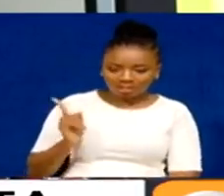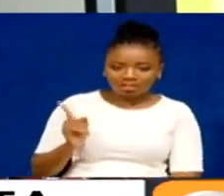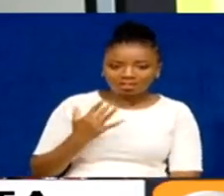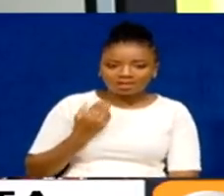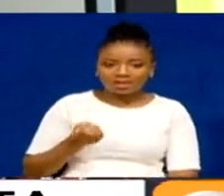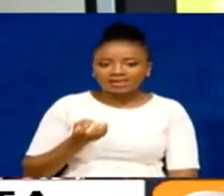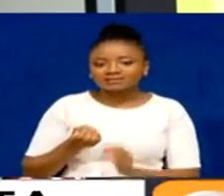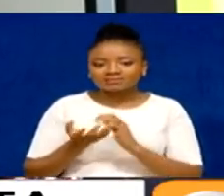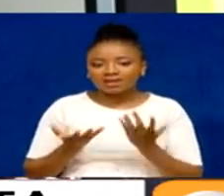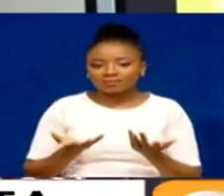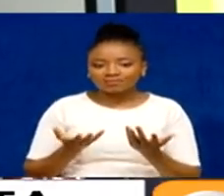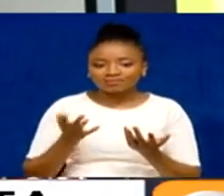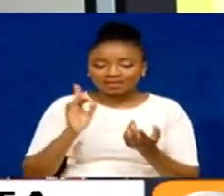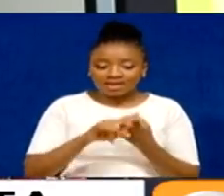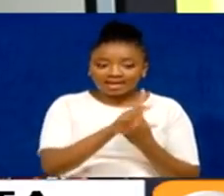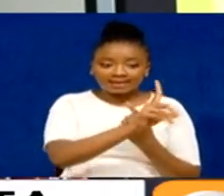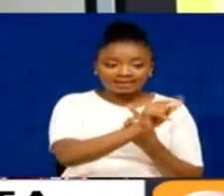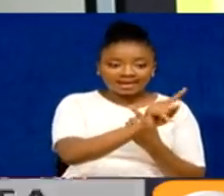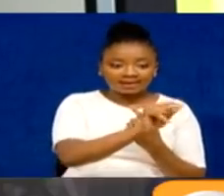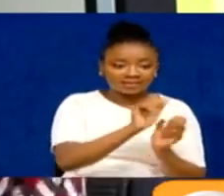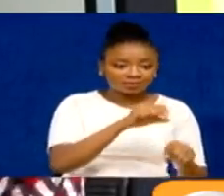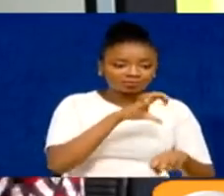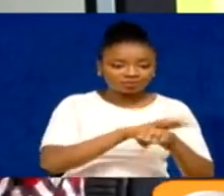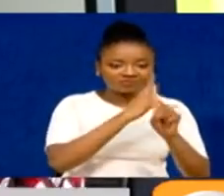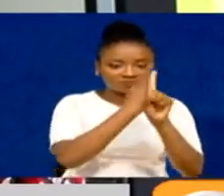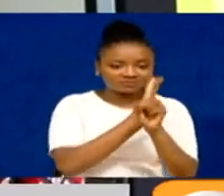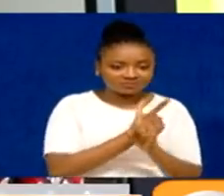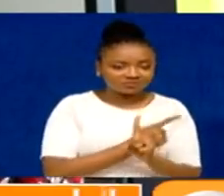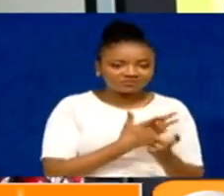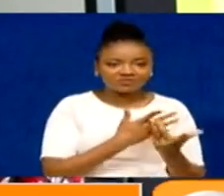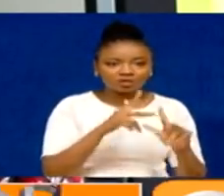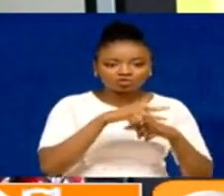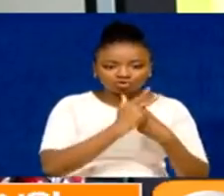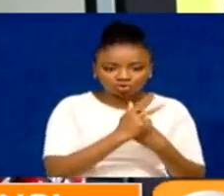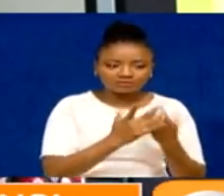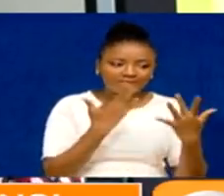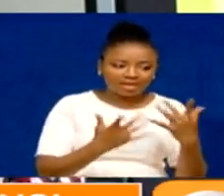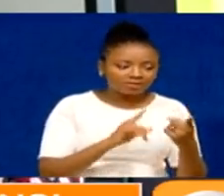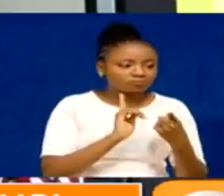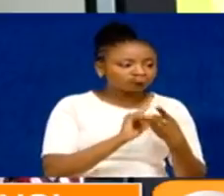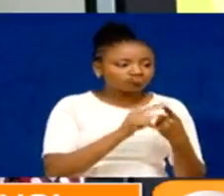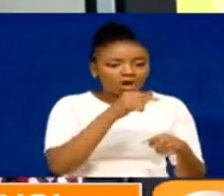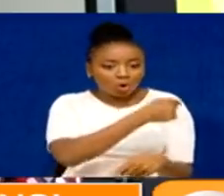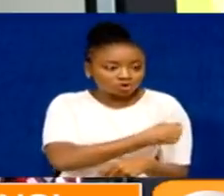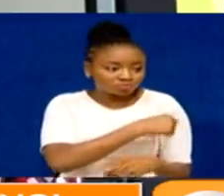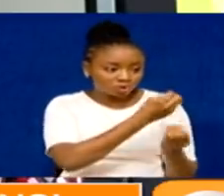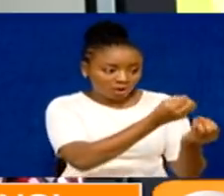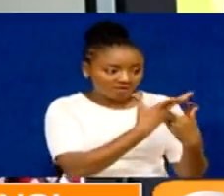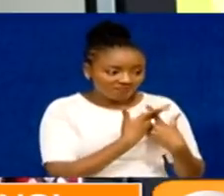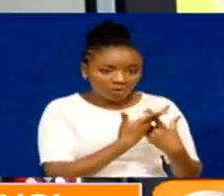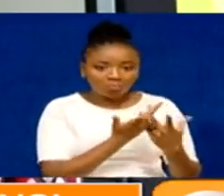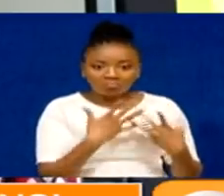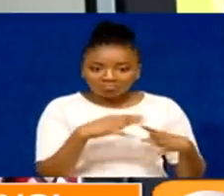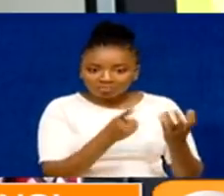The data collection can come from various sources. It can come either from the hospitals. It can also come